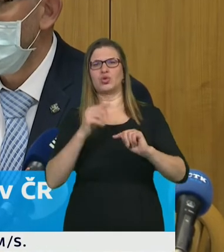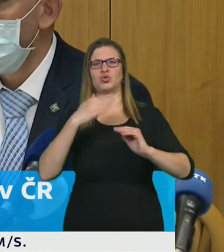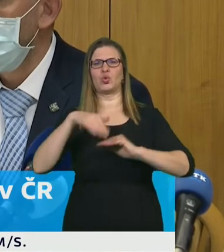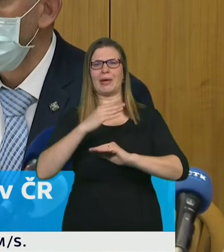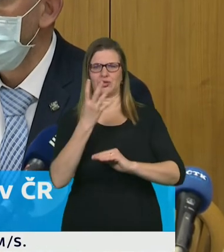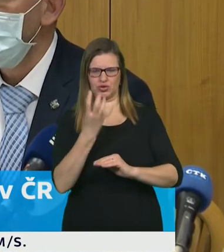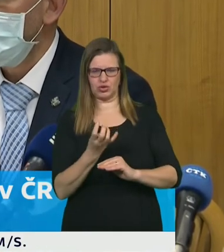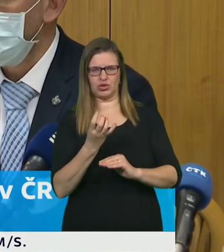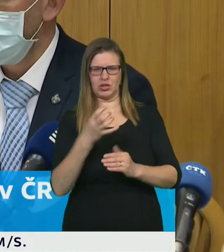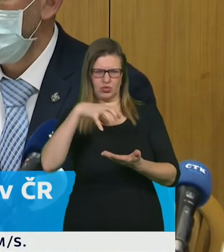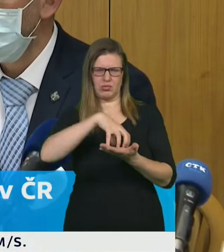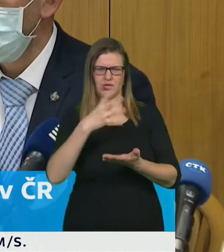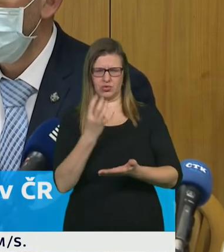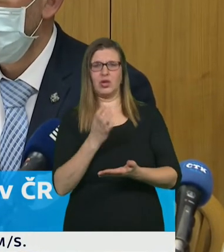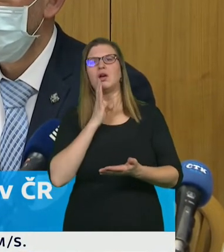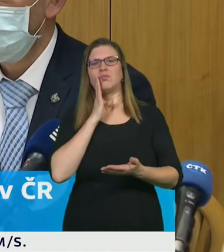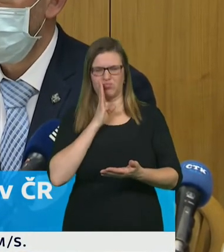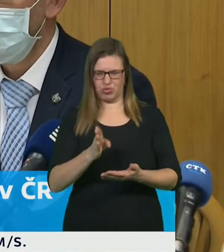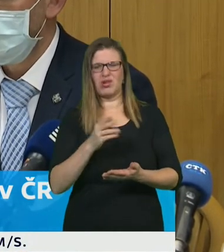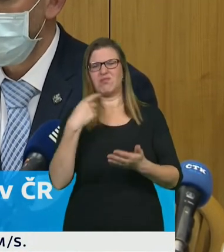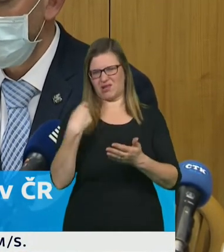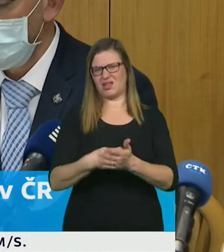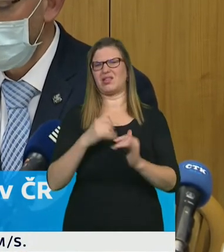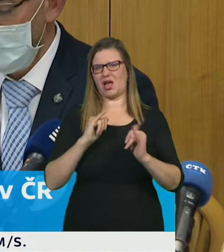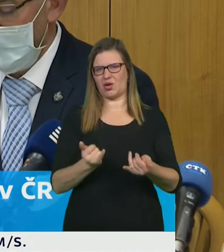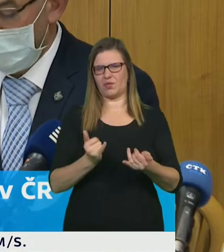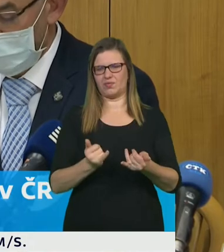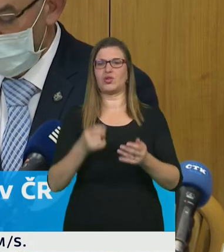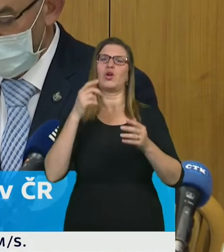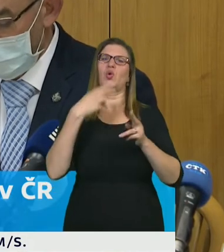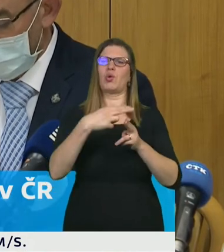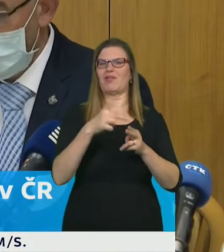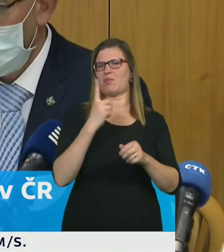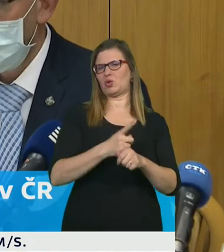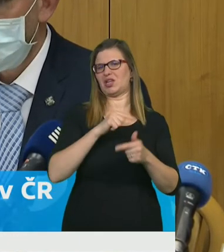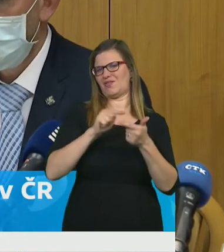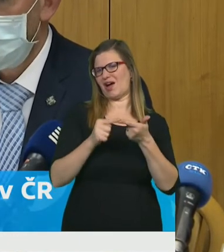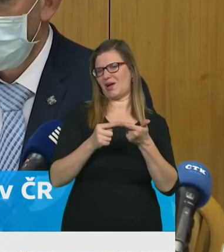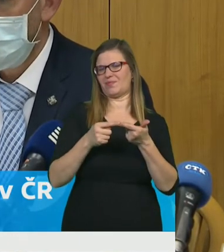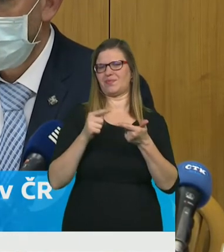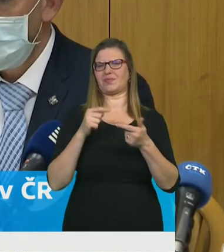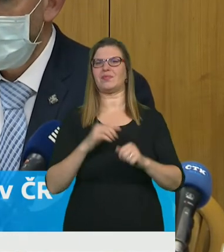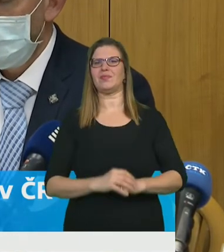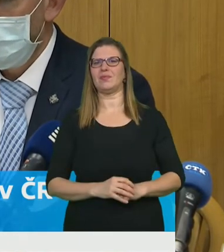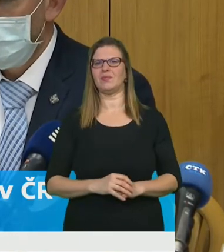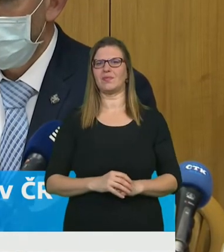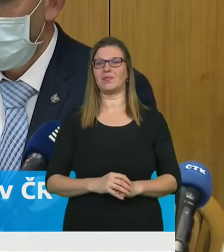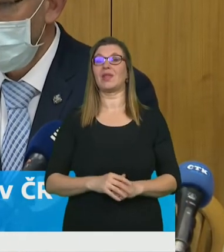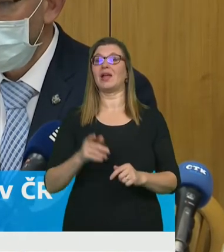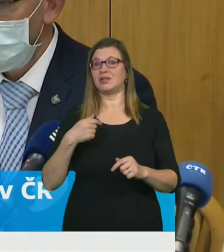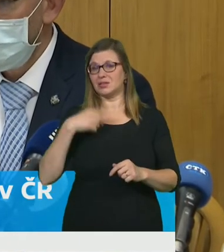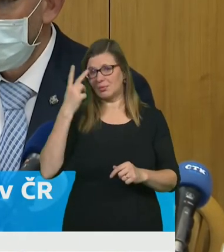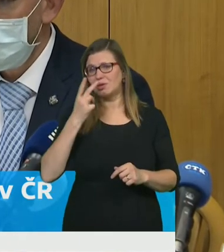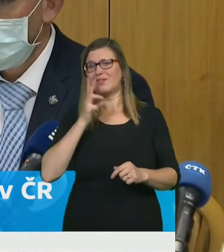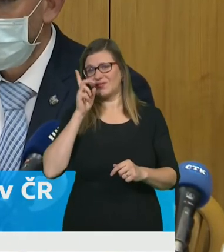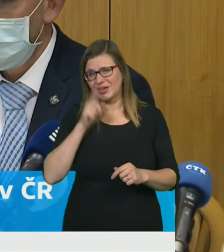nemáme nemáme důvod k tomu je měnit jsem si vědom toho že to povede k omezením